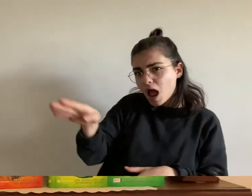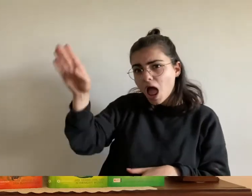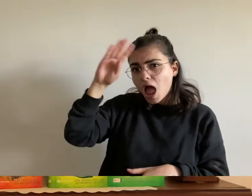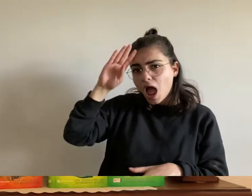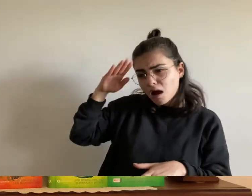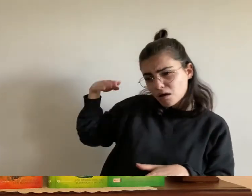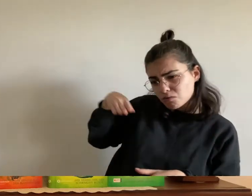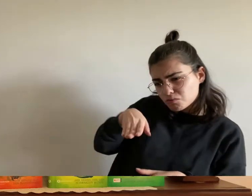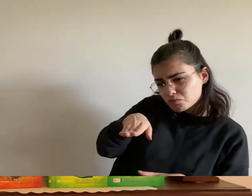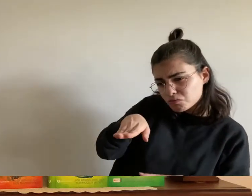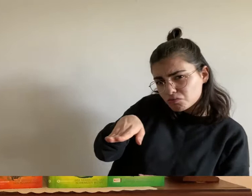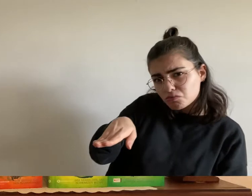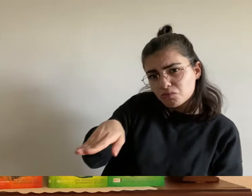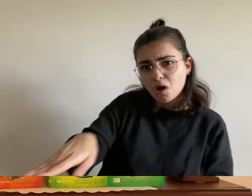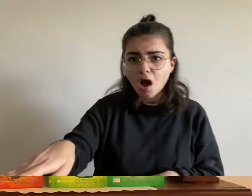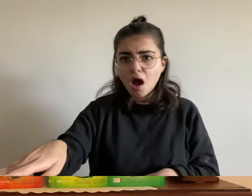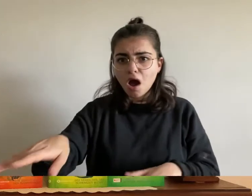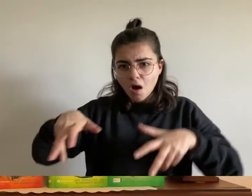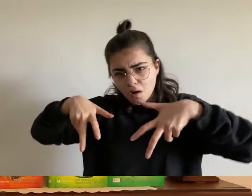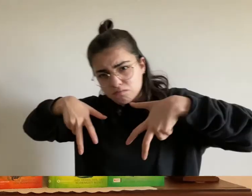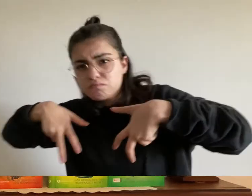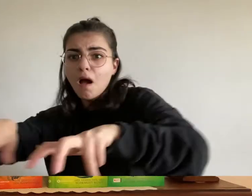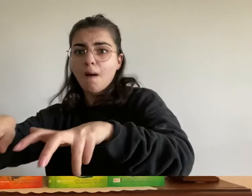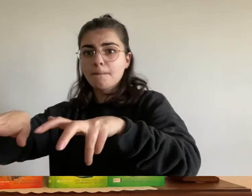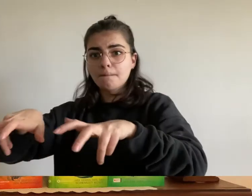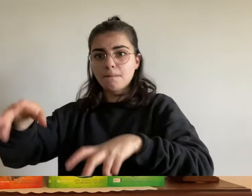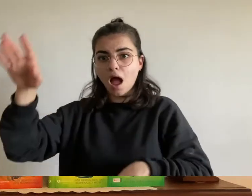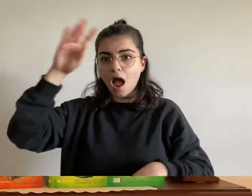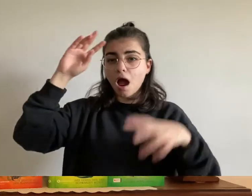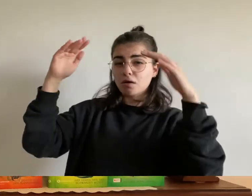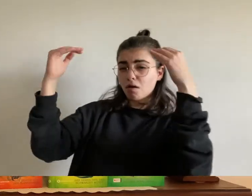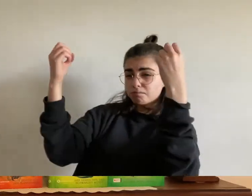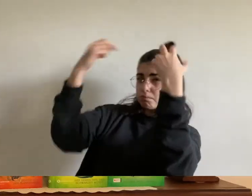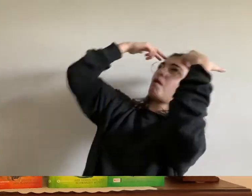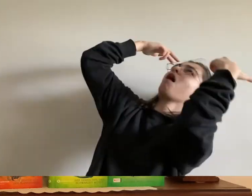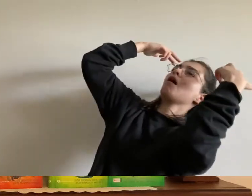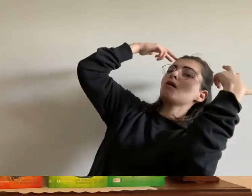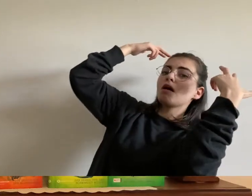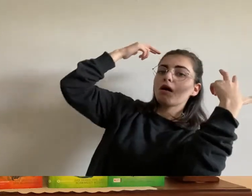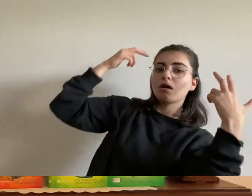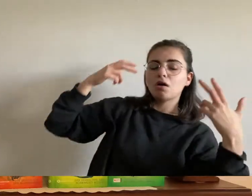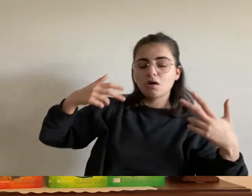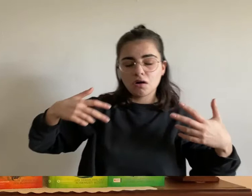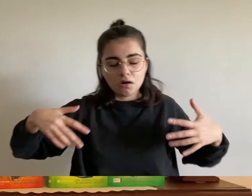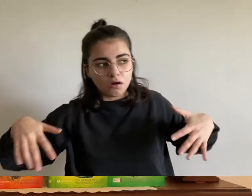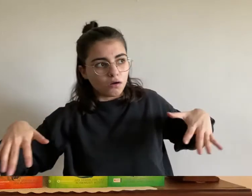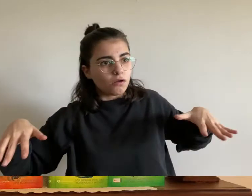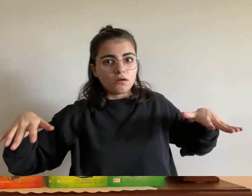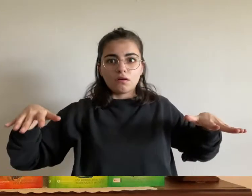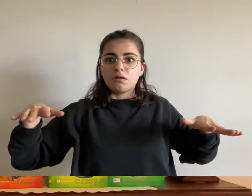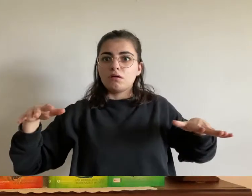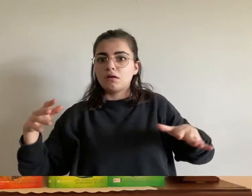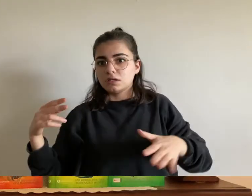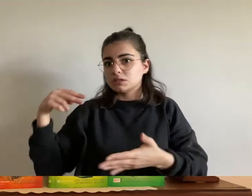auf ihn herunter eric taumelte und fiel nach hinten stand aber sofort wieder auf dieses